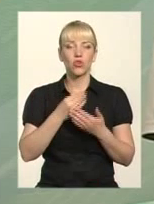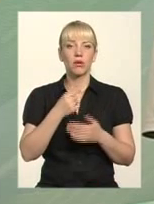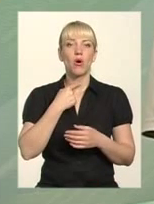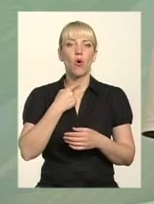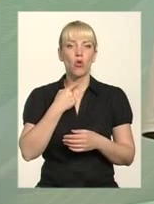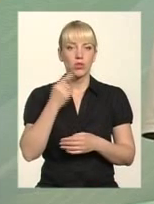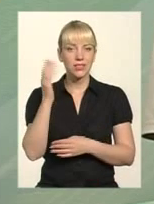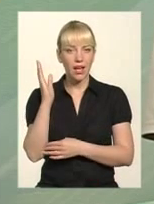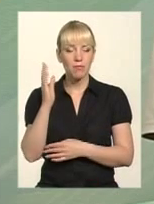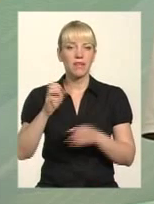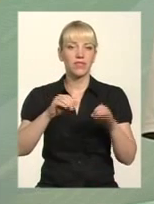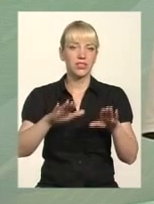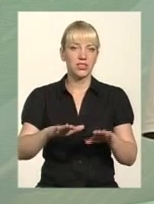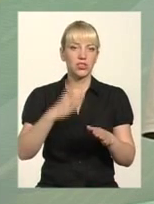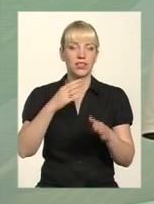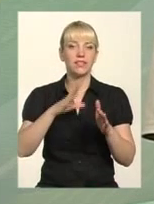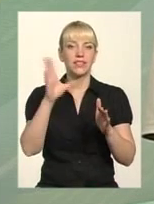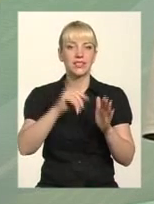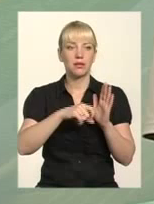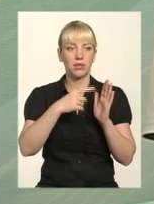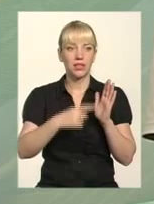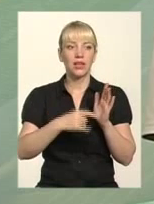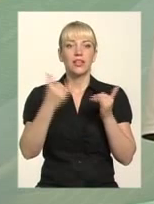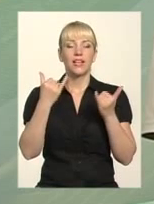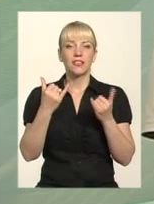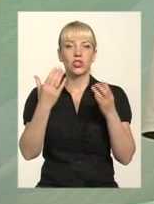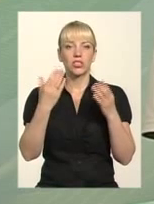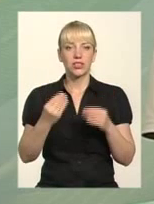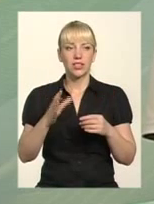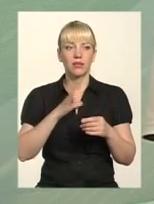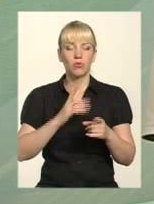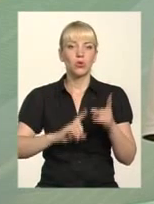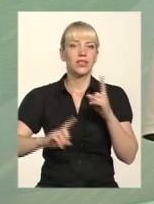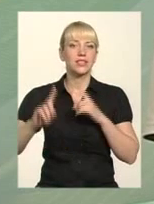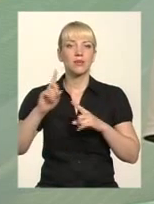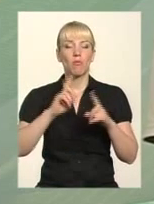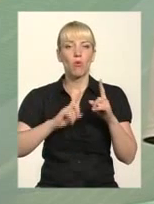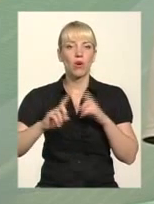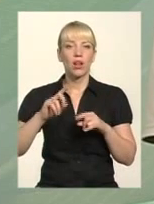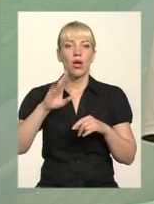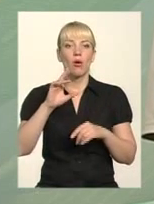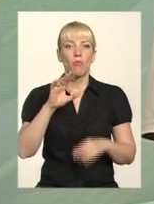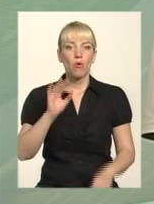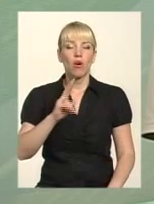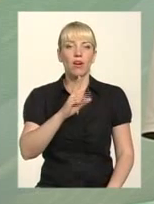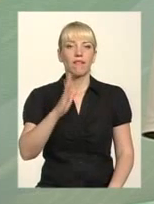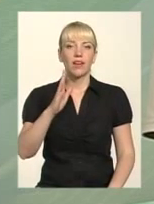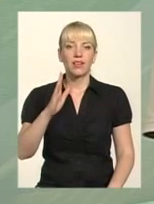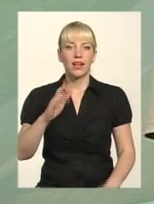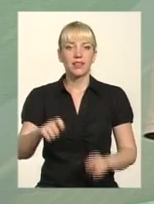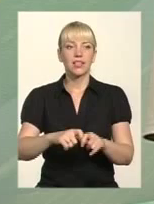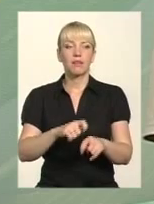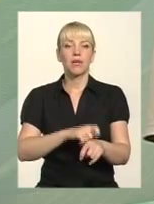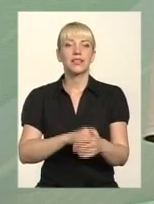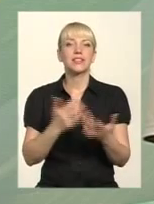питання. На сьогоднішній день перші збори, фактично, попередні по квадратних метрах, скільки власники мають. І далі вони вже